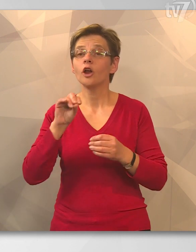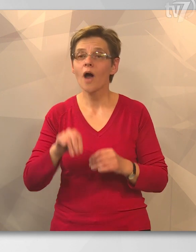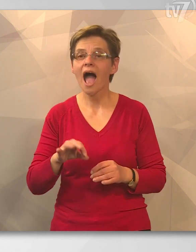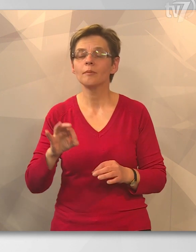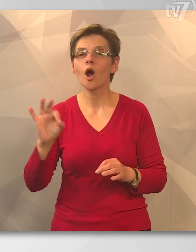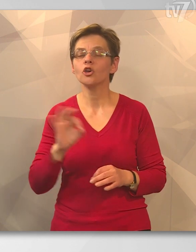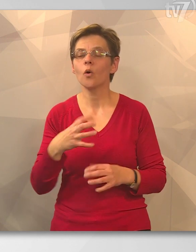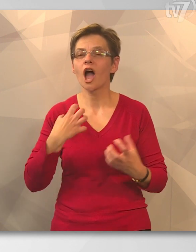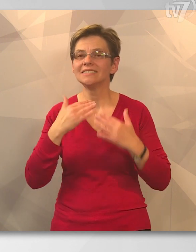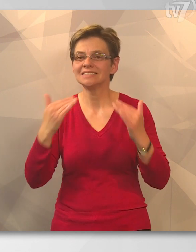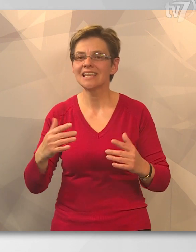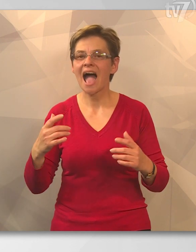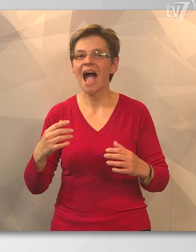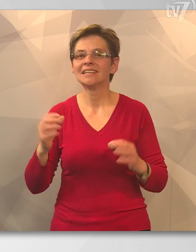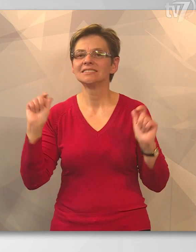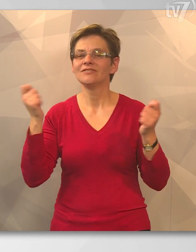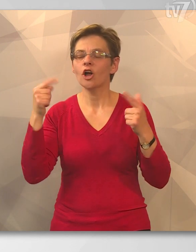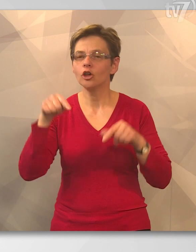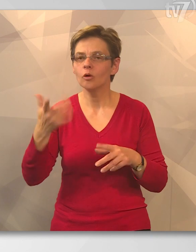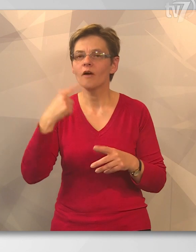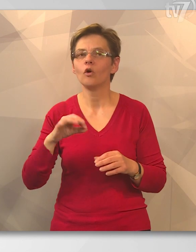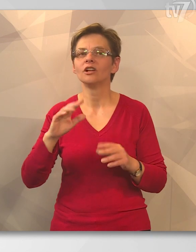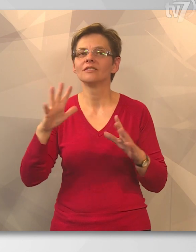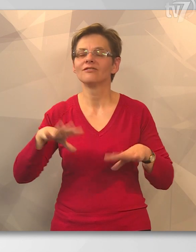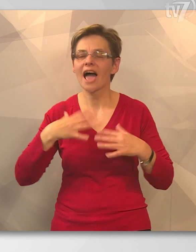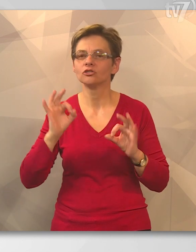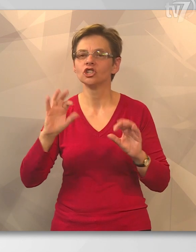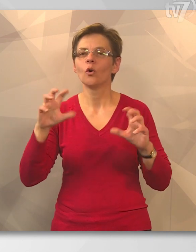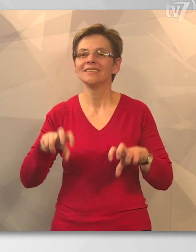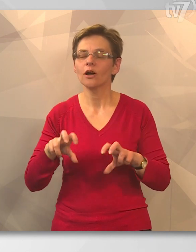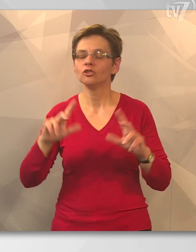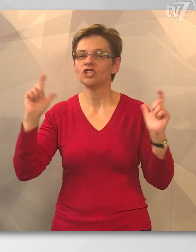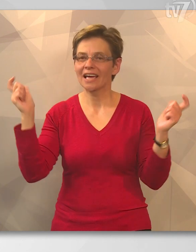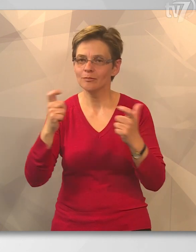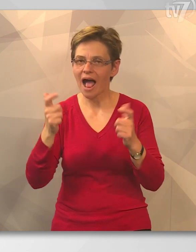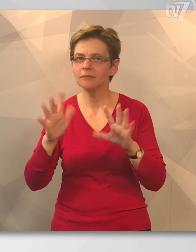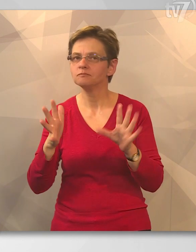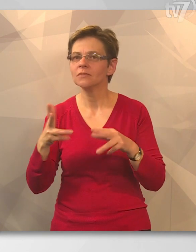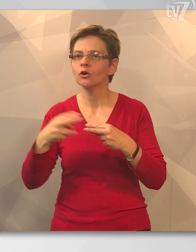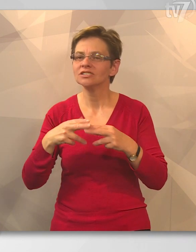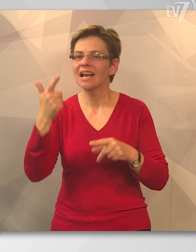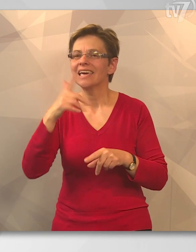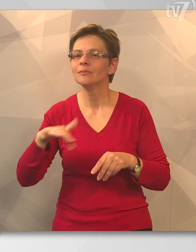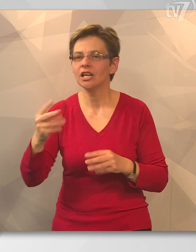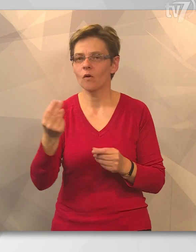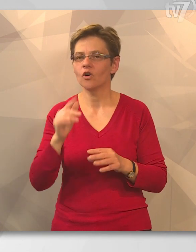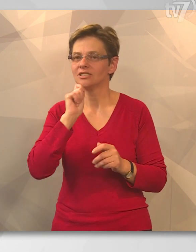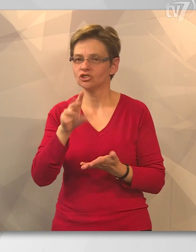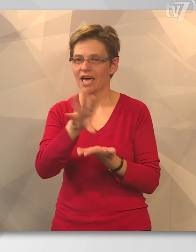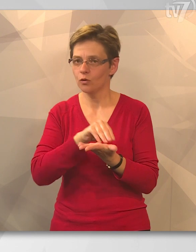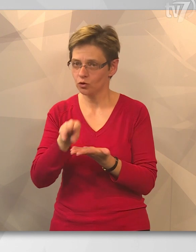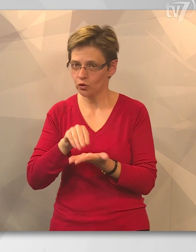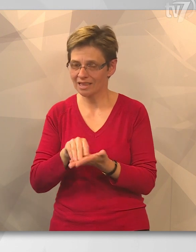Januárban a Jókai Színház vigadójában rendezték meg a Városi Jótékonyságibált, amelyen közel 2 millió forintot